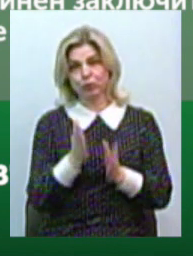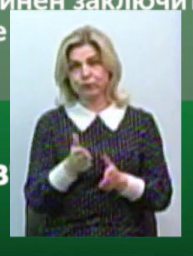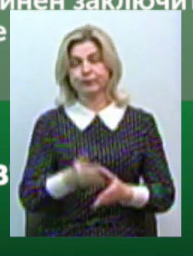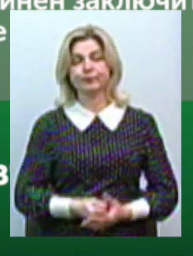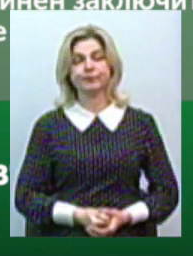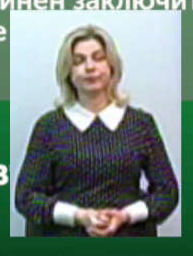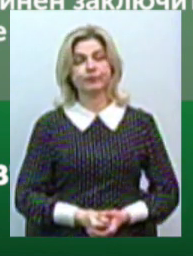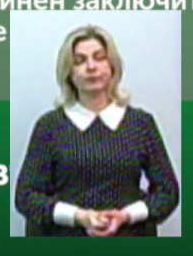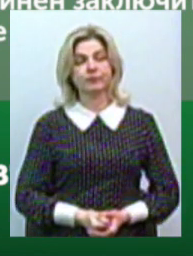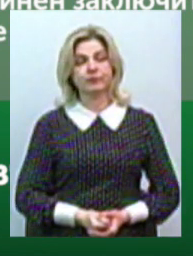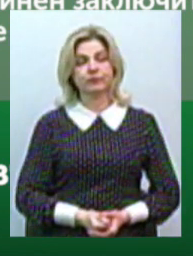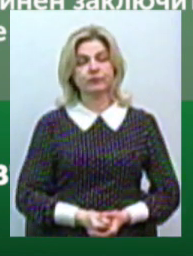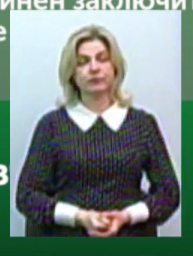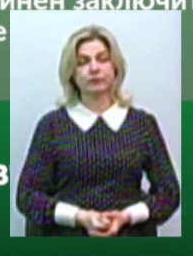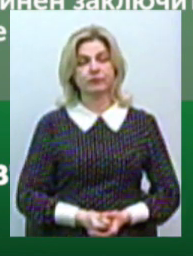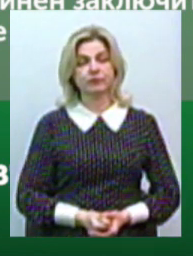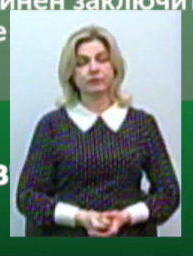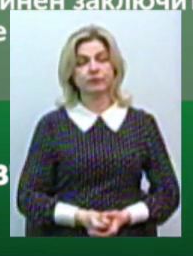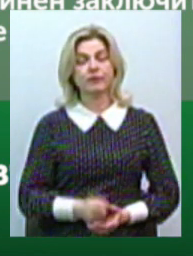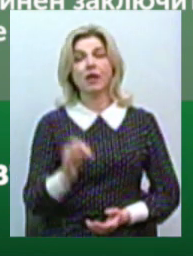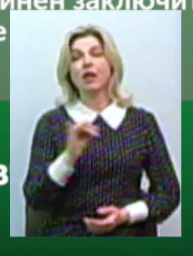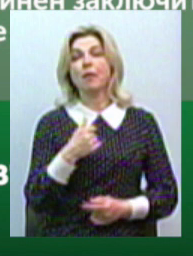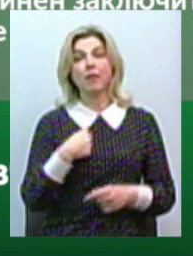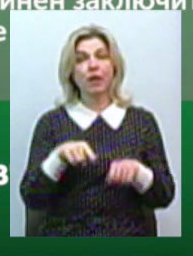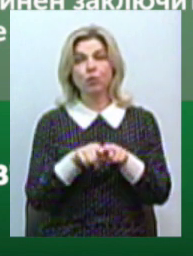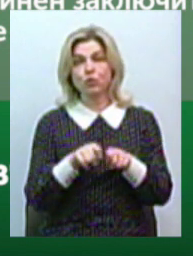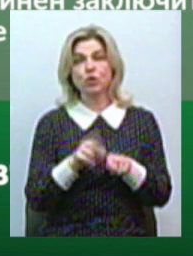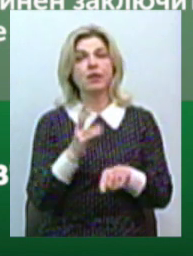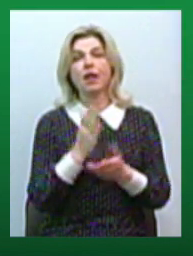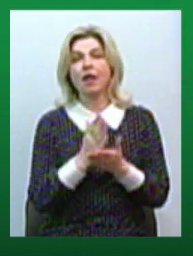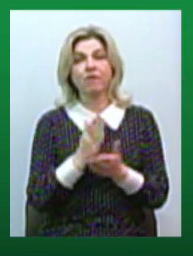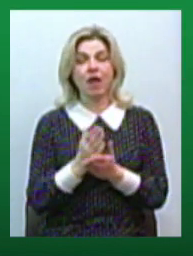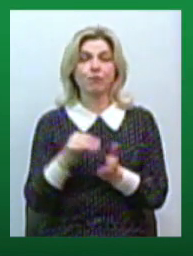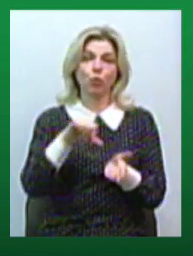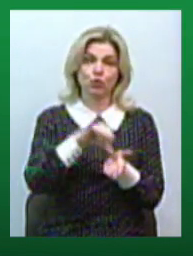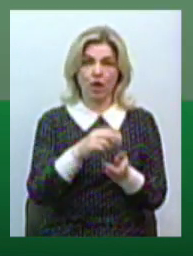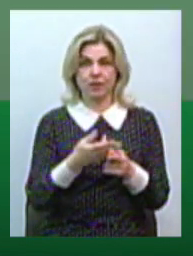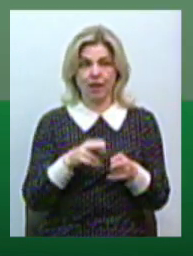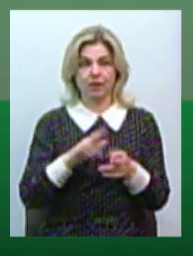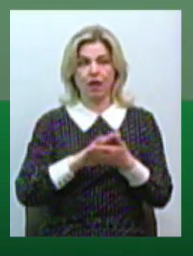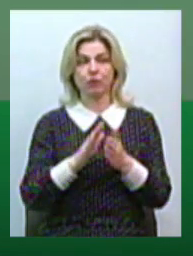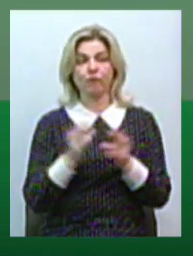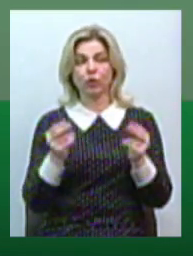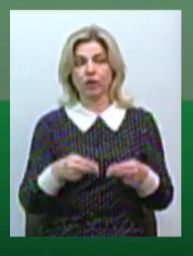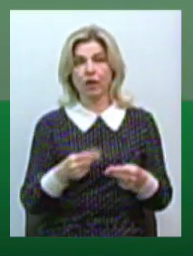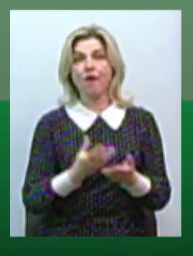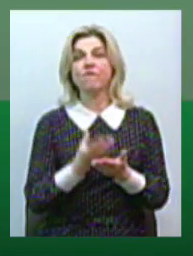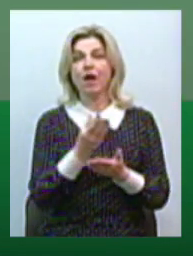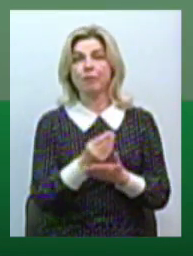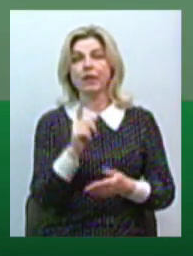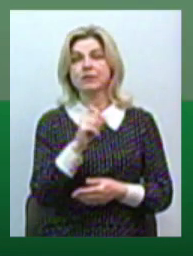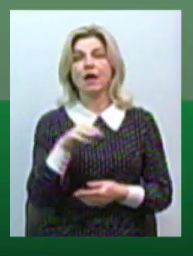знову те ж саме, ми не є стороною цього віра. Виплати за травень є